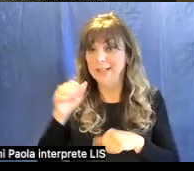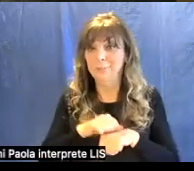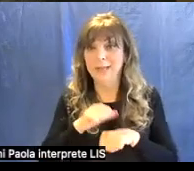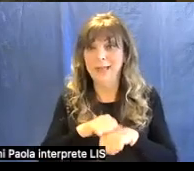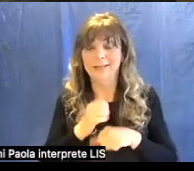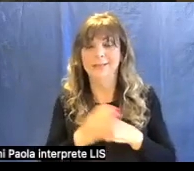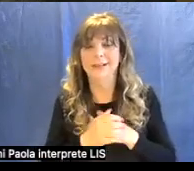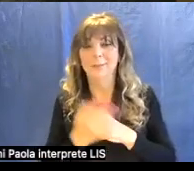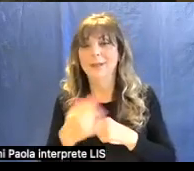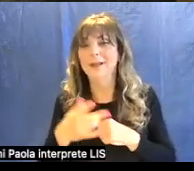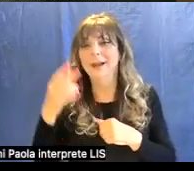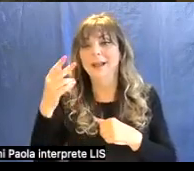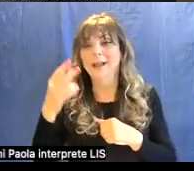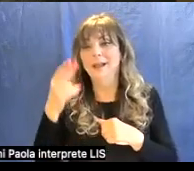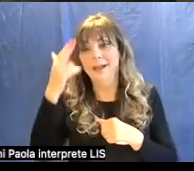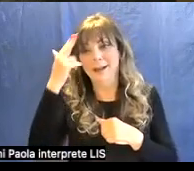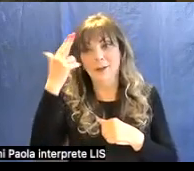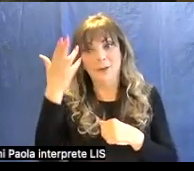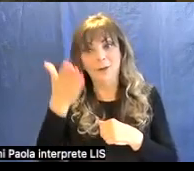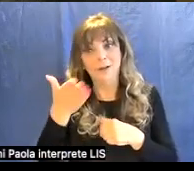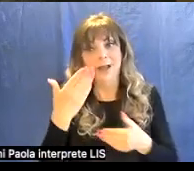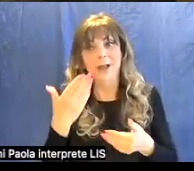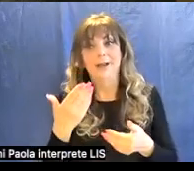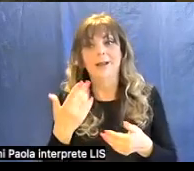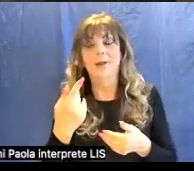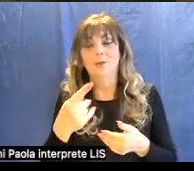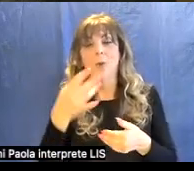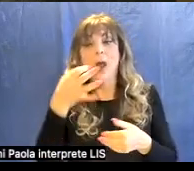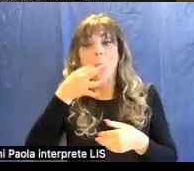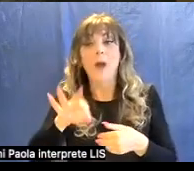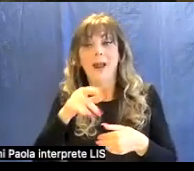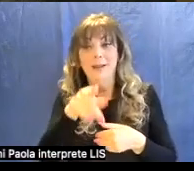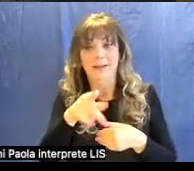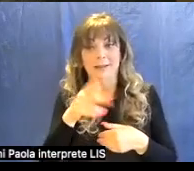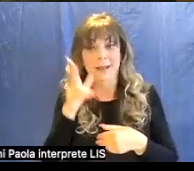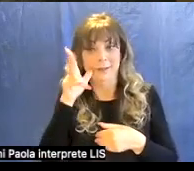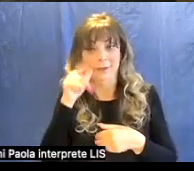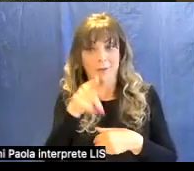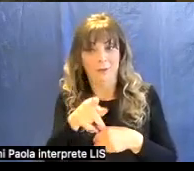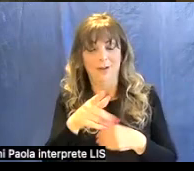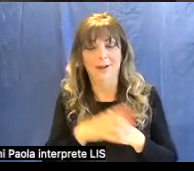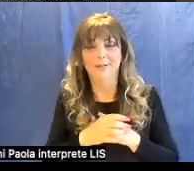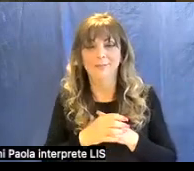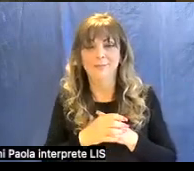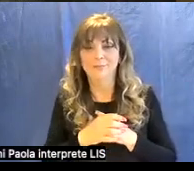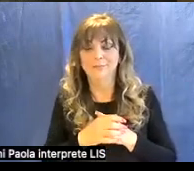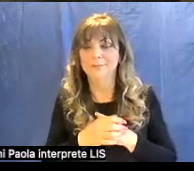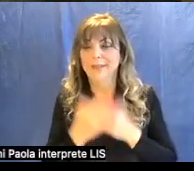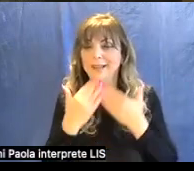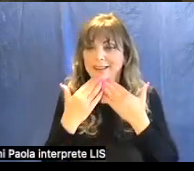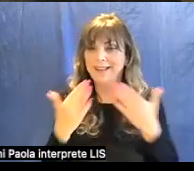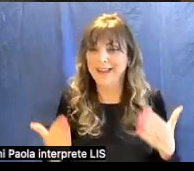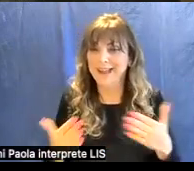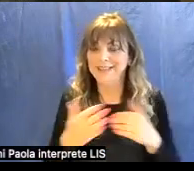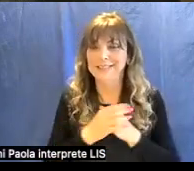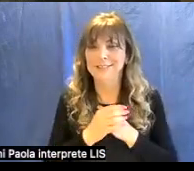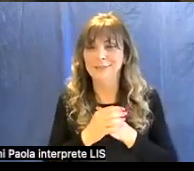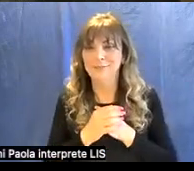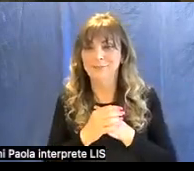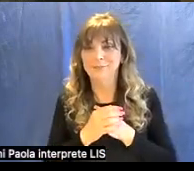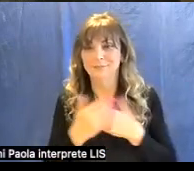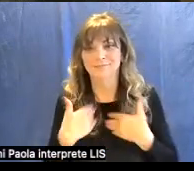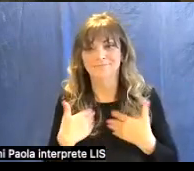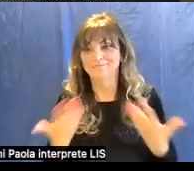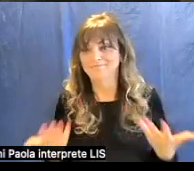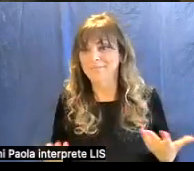virtù di Vittoria della Rovere e io direi che vi ringrazio e mi fermo e